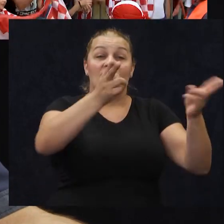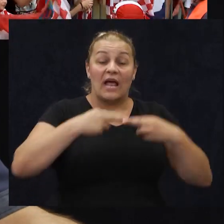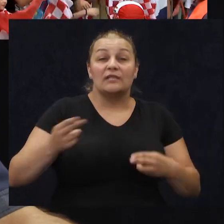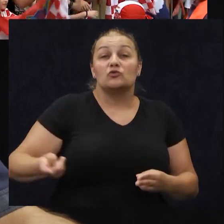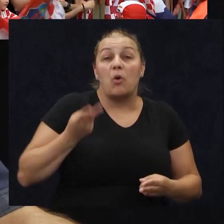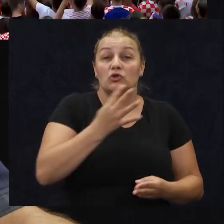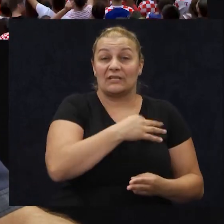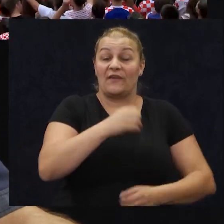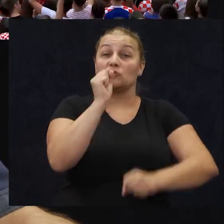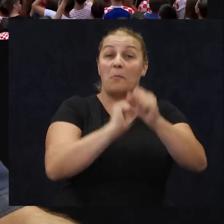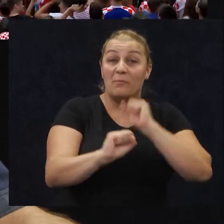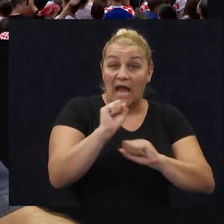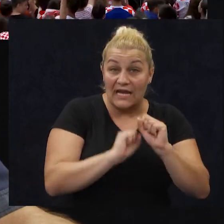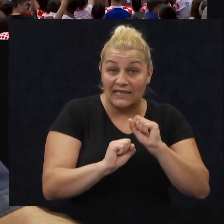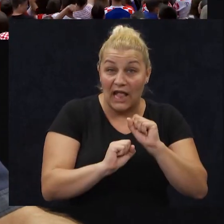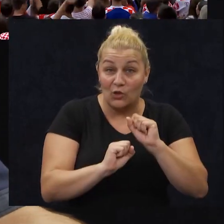branitelju,